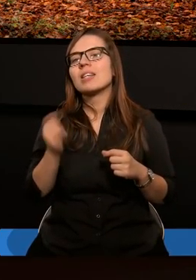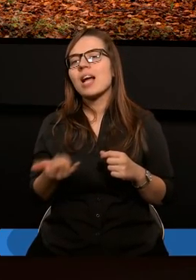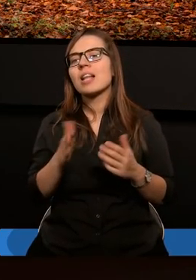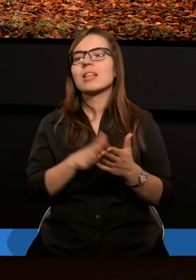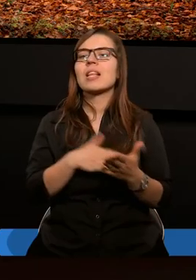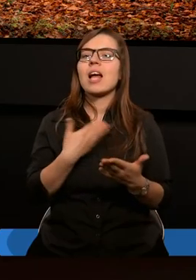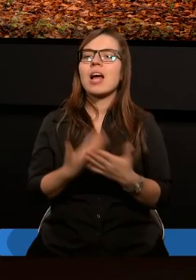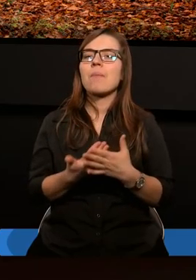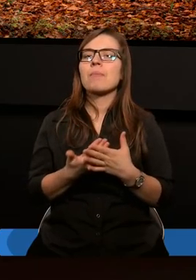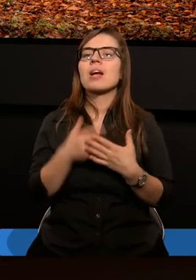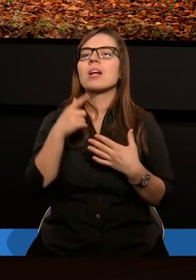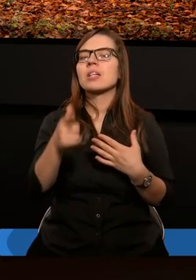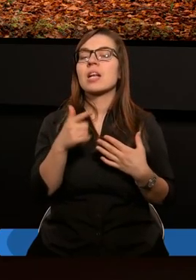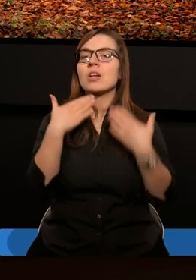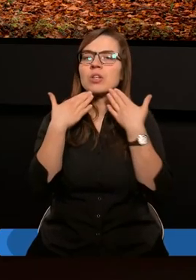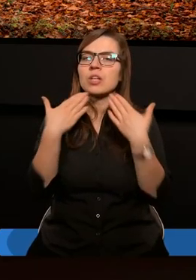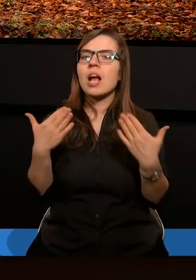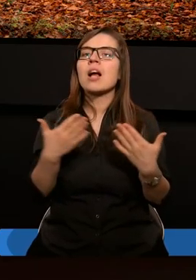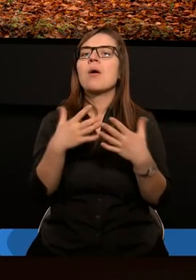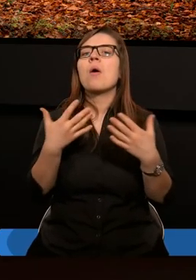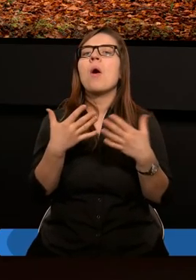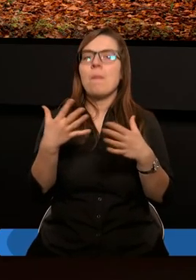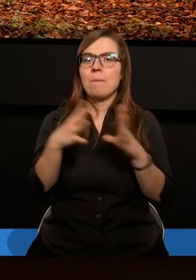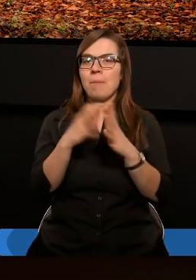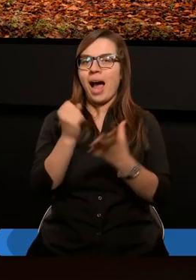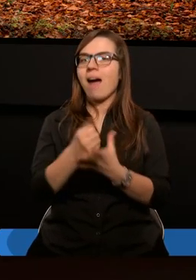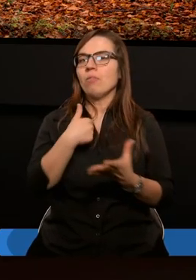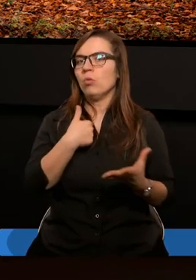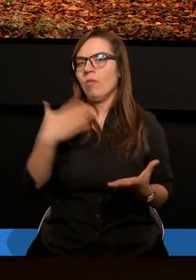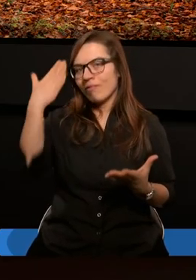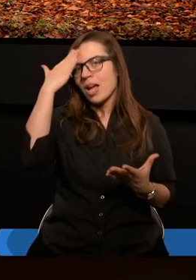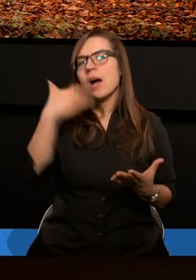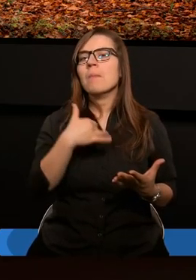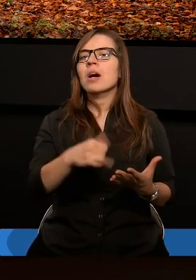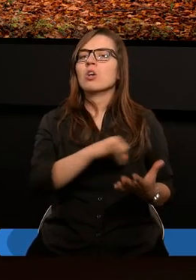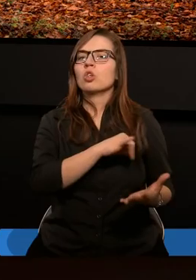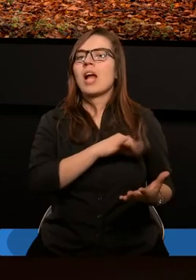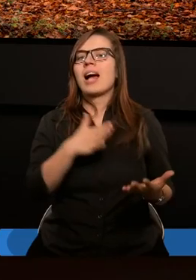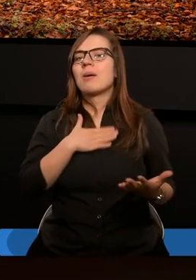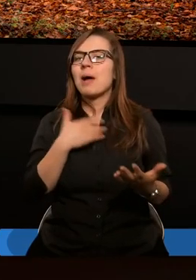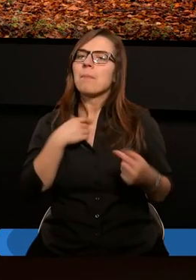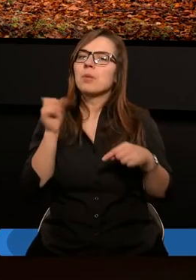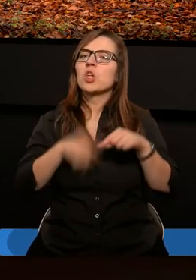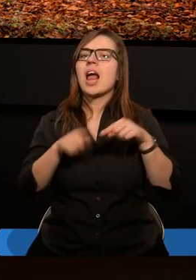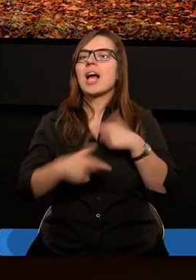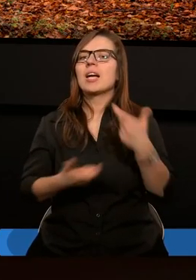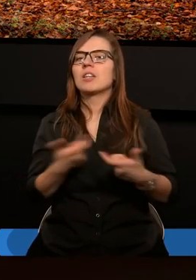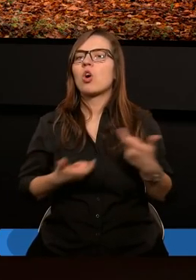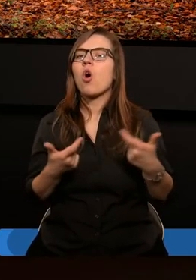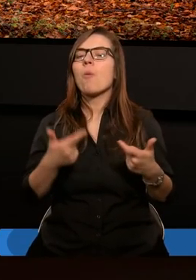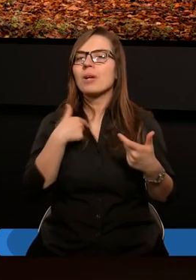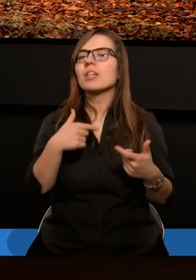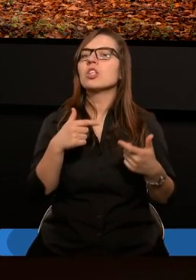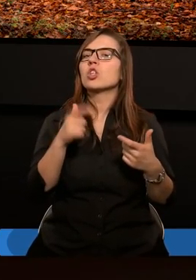na przykład to, że dzięki prawu ja wiem, że grzeszę. Dzięki prawu wiem, że moje postępowanie